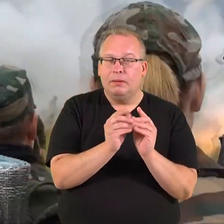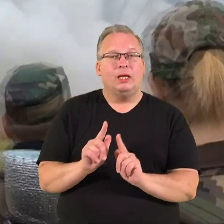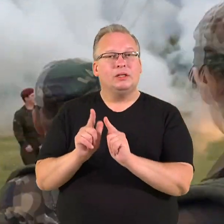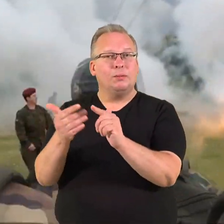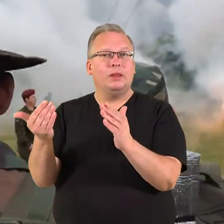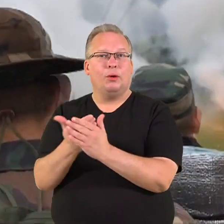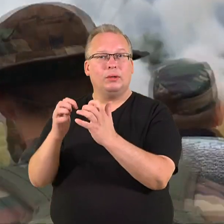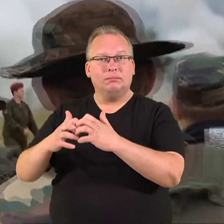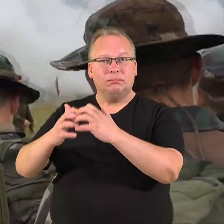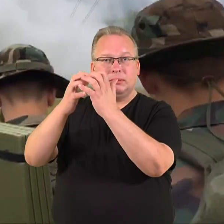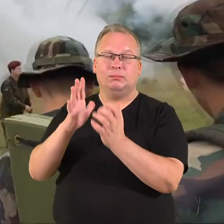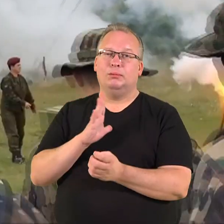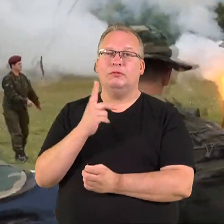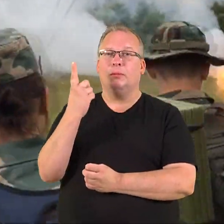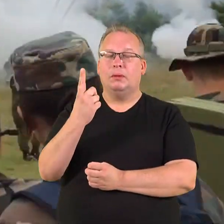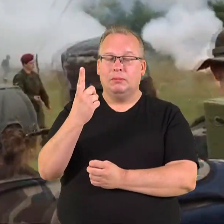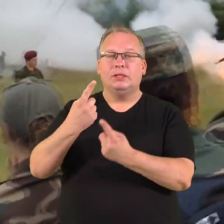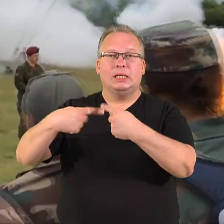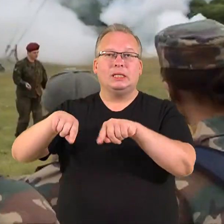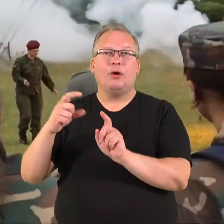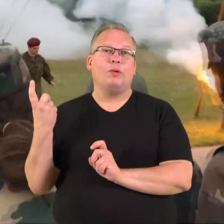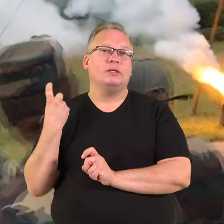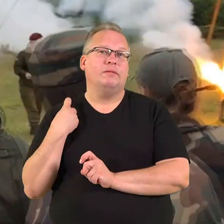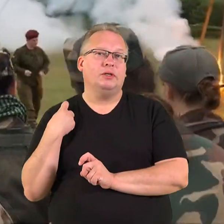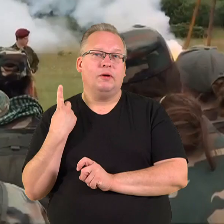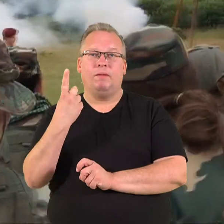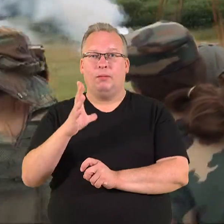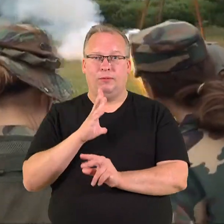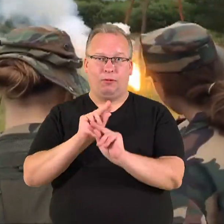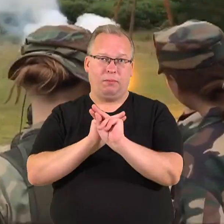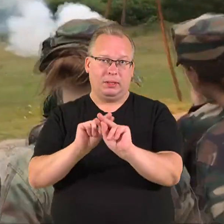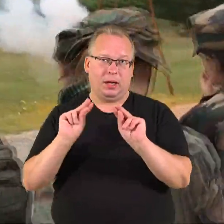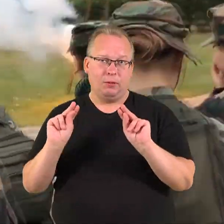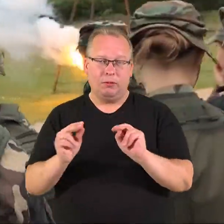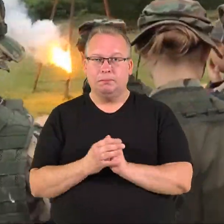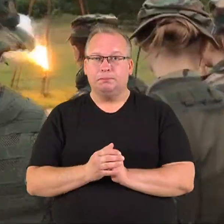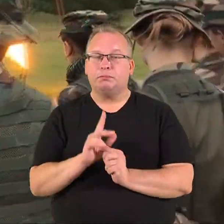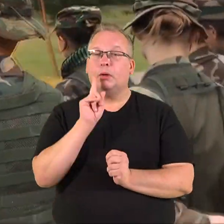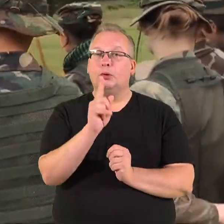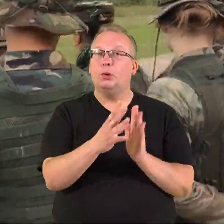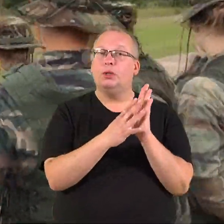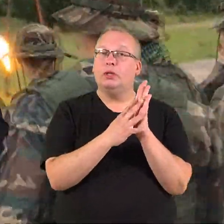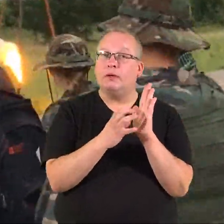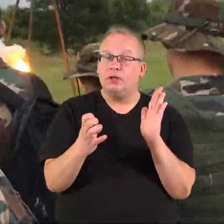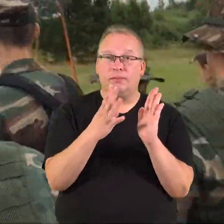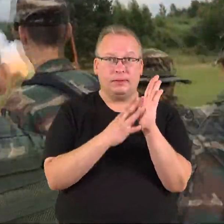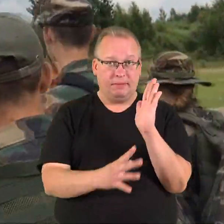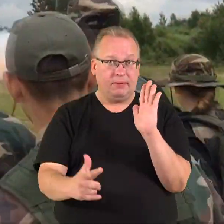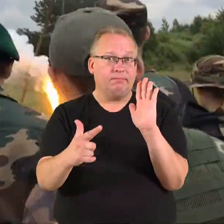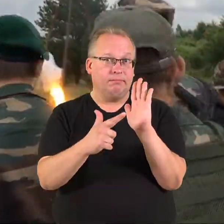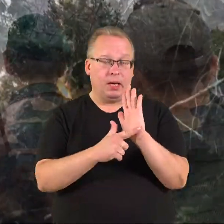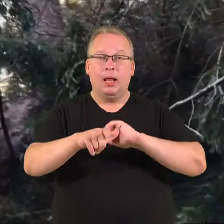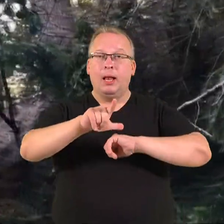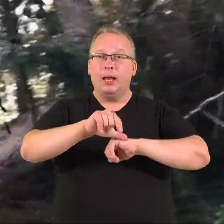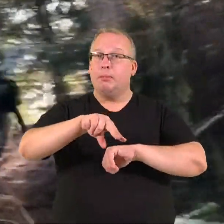naują organizaciją. Ir aš buvau pirmas mokymas skiriaus viršininkas, kadangi vienintelis pedaglas buvo. 1997 metų